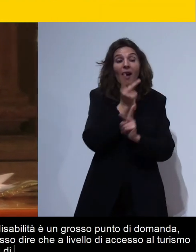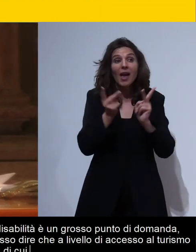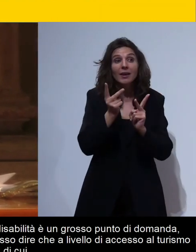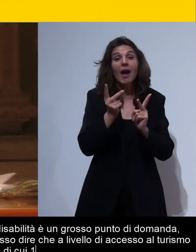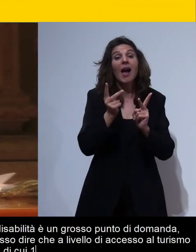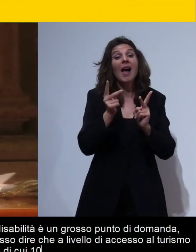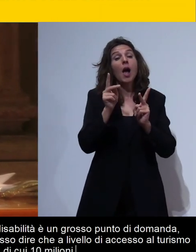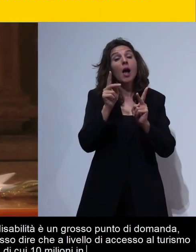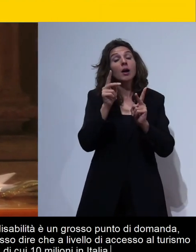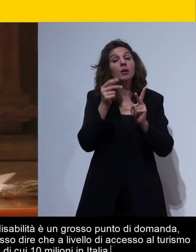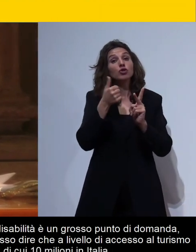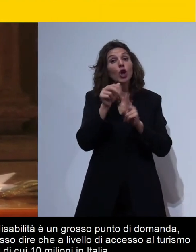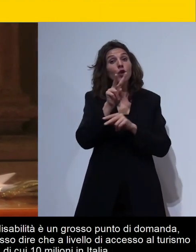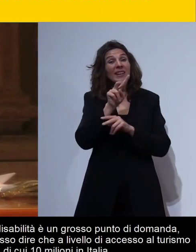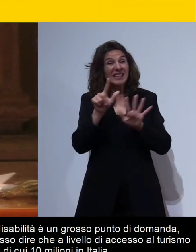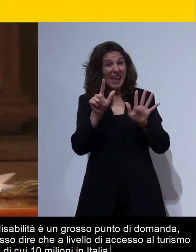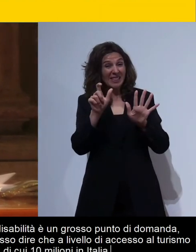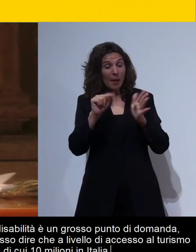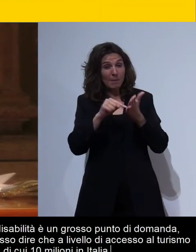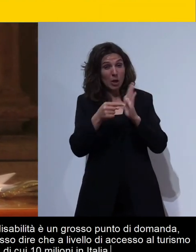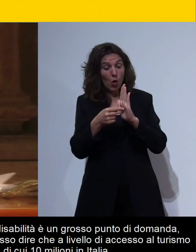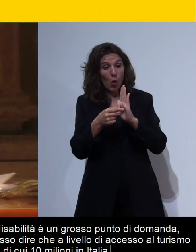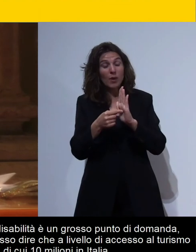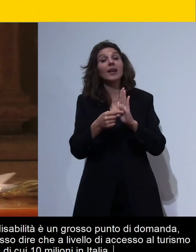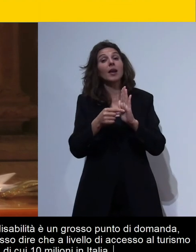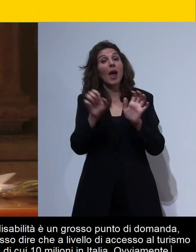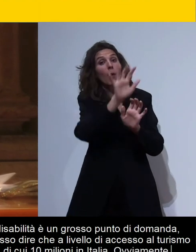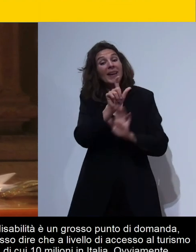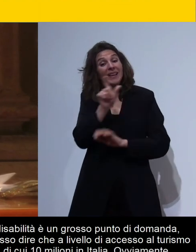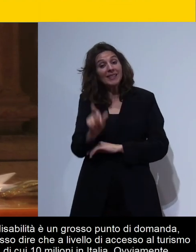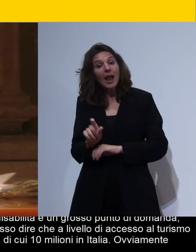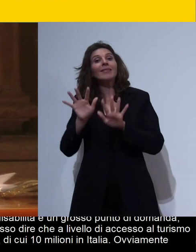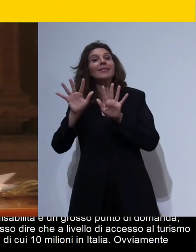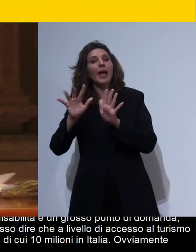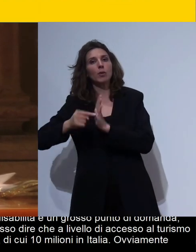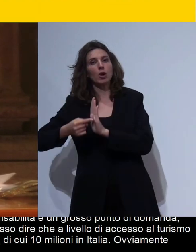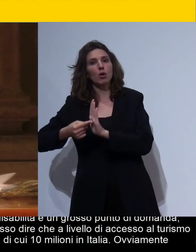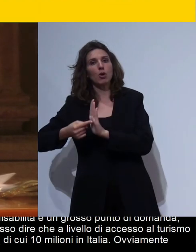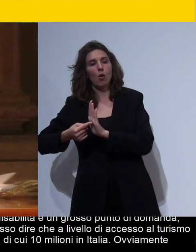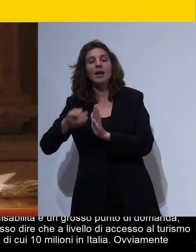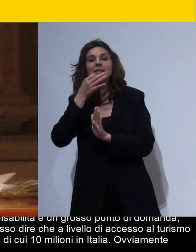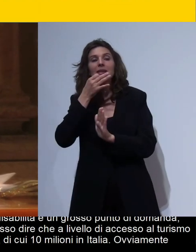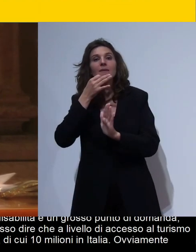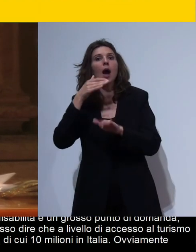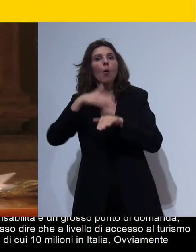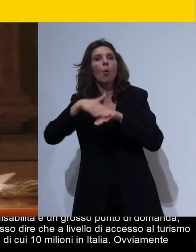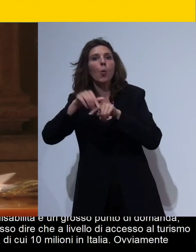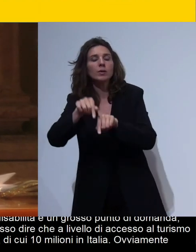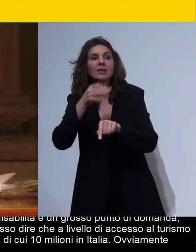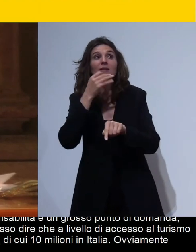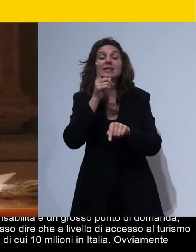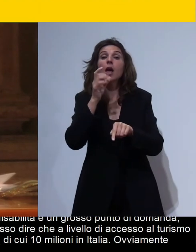in Italia ovviamente quando parliamo di turismo accessibile per le persone